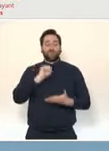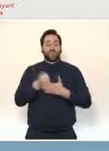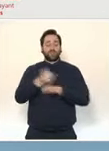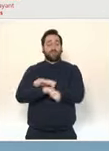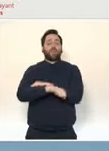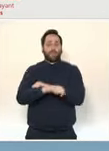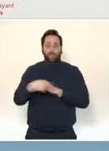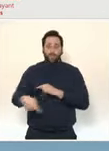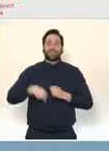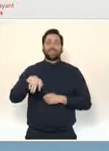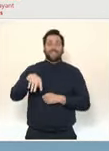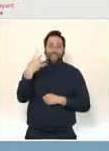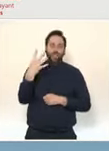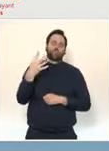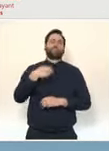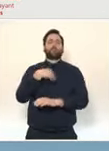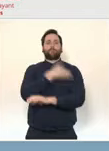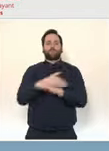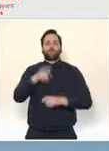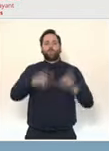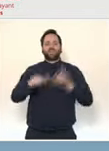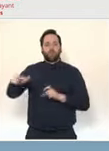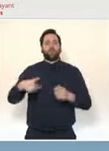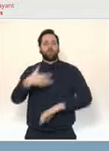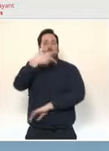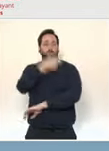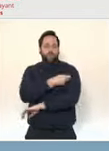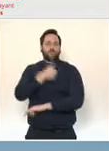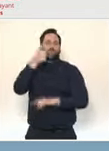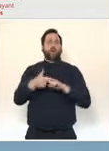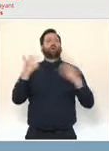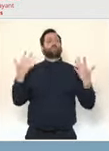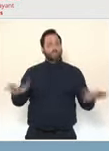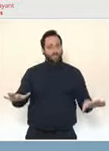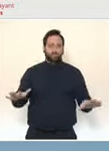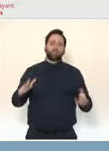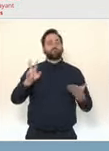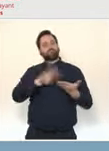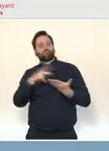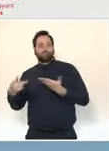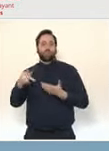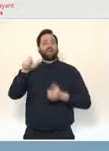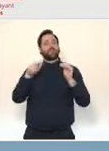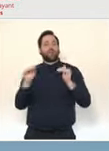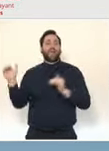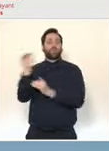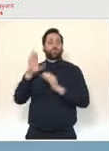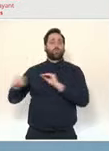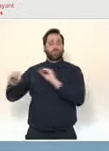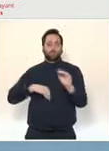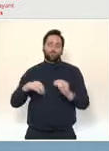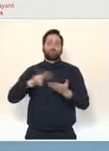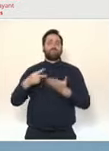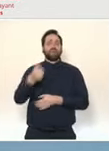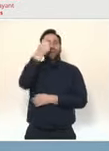une première dose de vaccin, ce qui représente un quart de la population adulte. Nous affichons aujourd